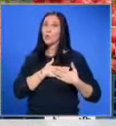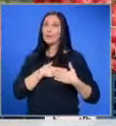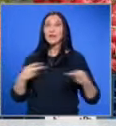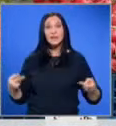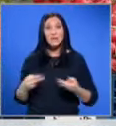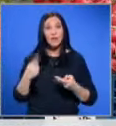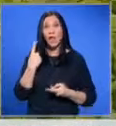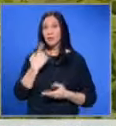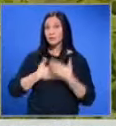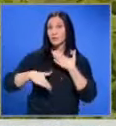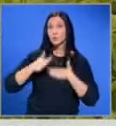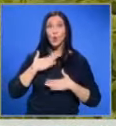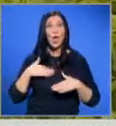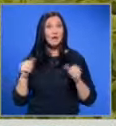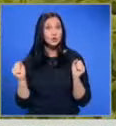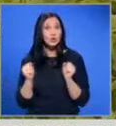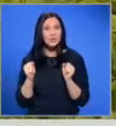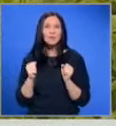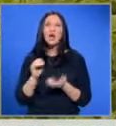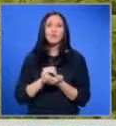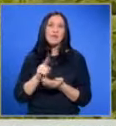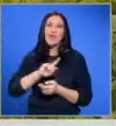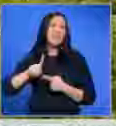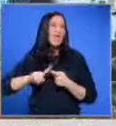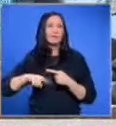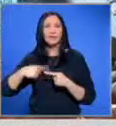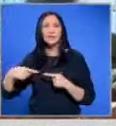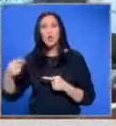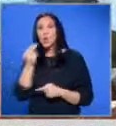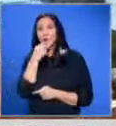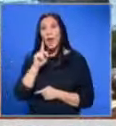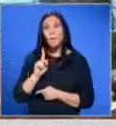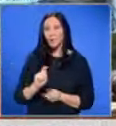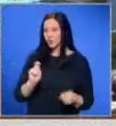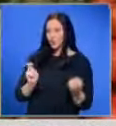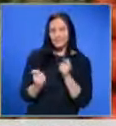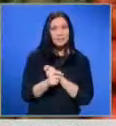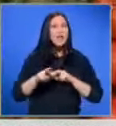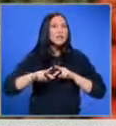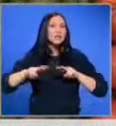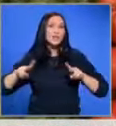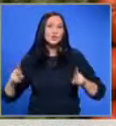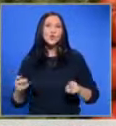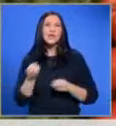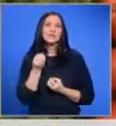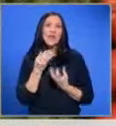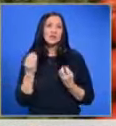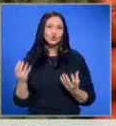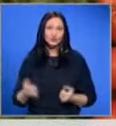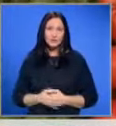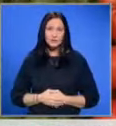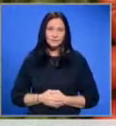единственото успокояващо е, че през зимата доматът не е традиционна храна и може да се замени с други кореноплодни зеленчуци.